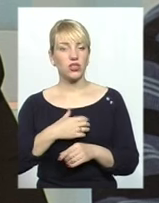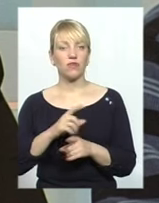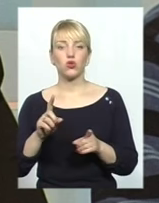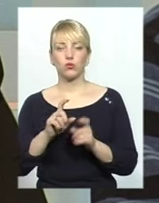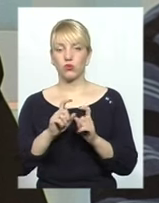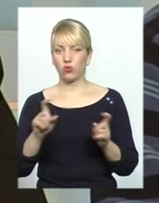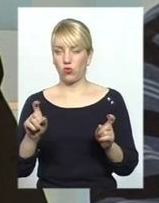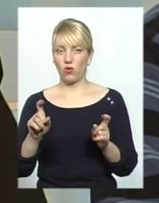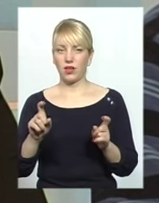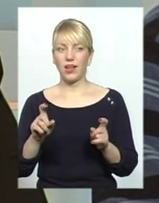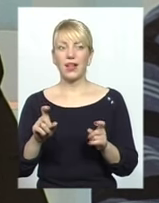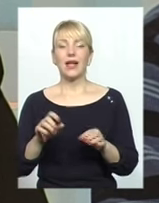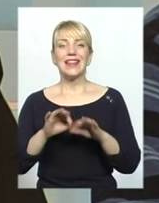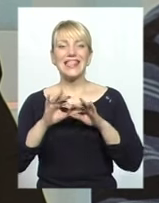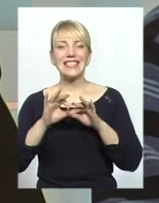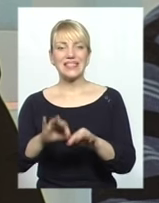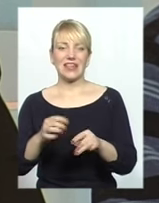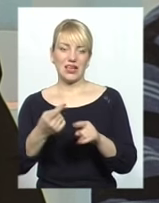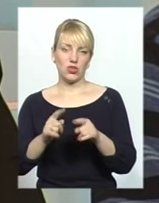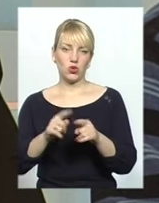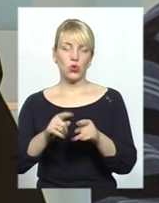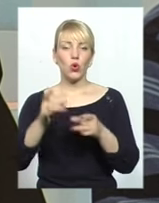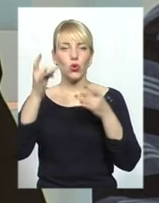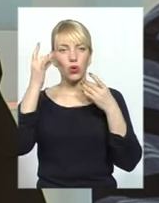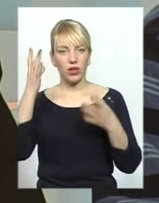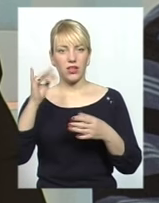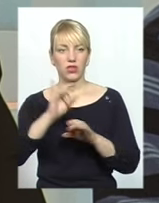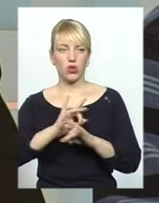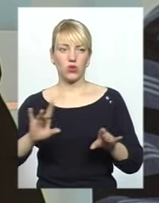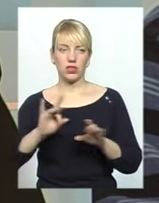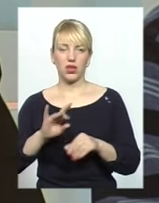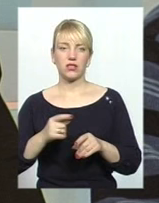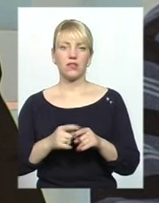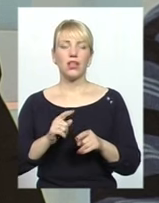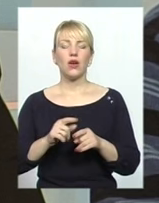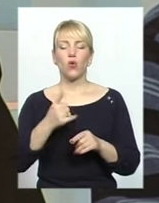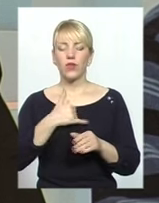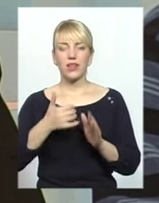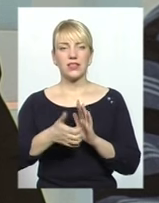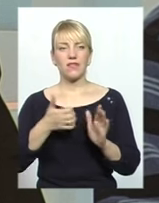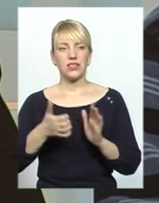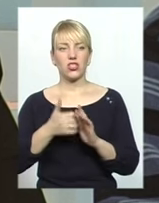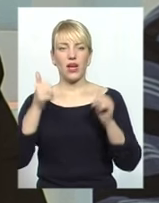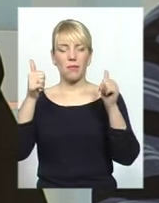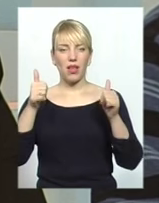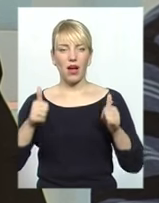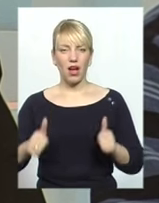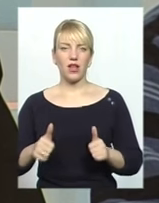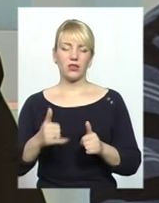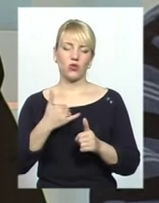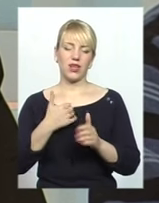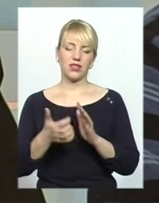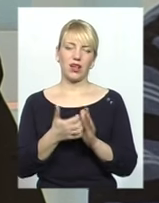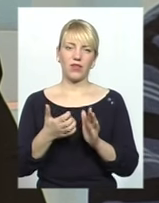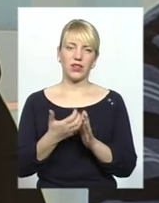несла цю толерантність і розказувала. В нас не вистачає, може, плакатів, може, в нас не вистачає ще наглядної